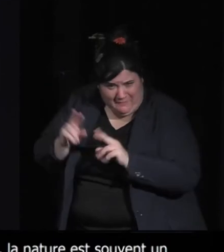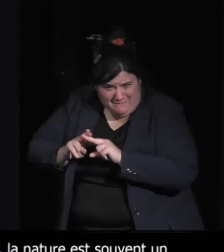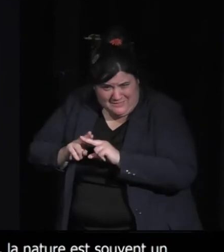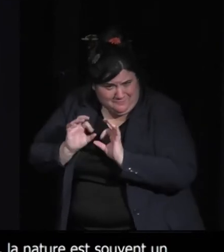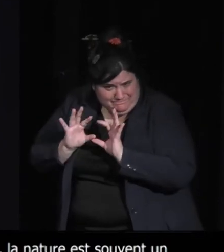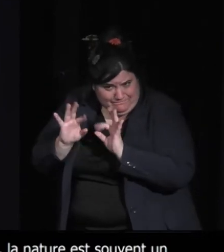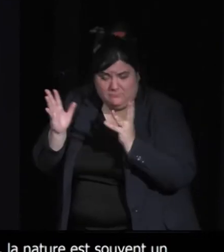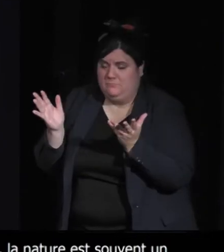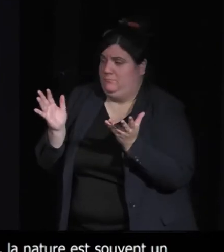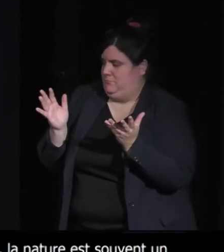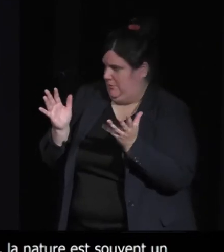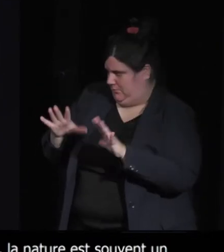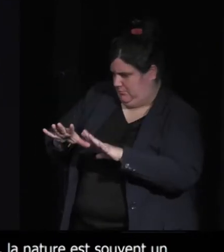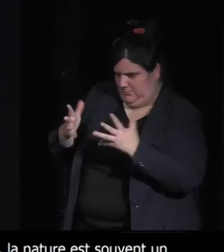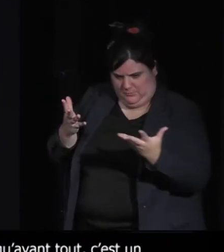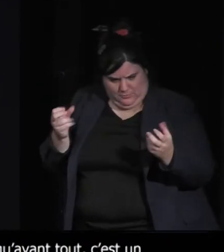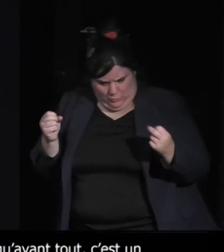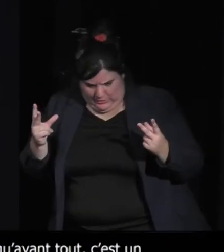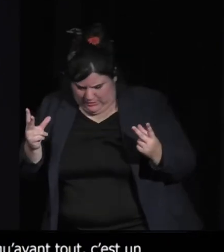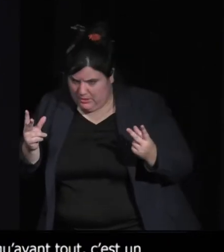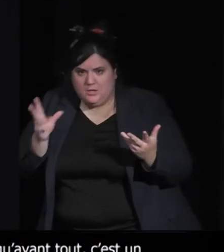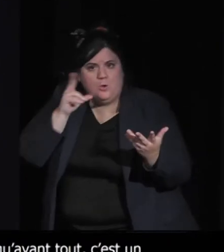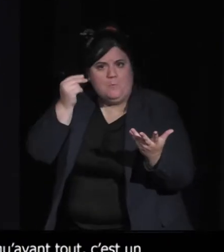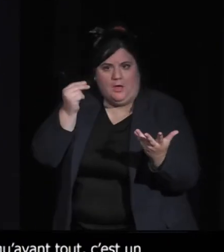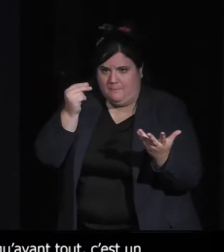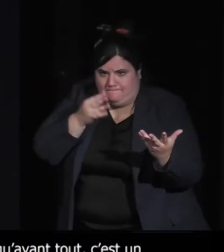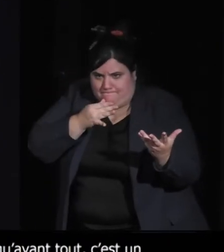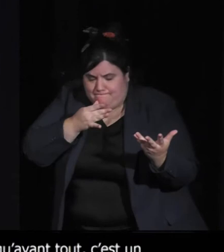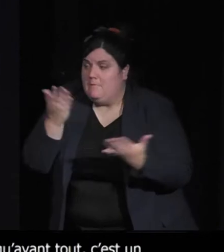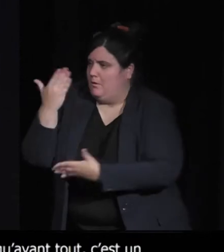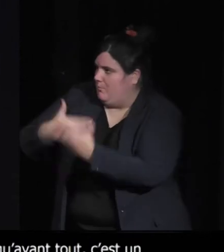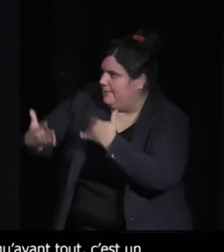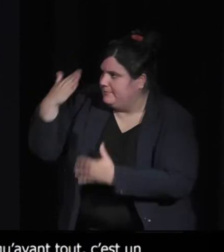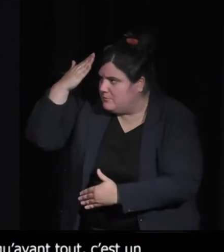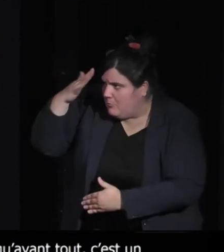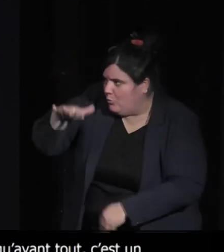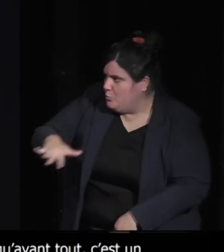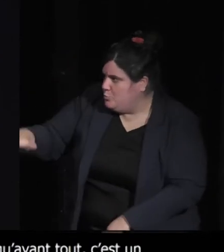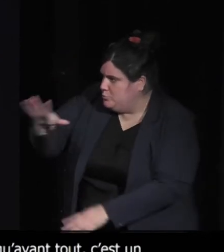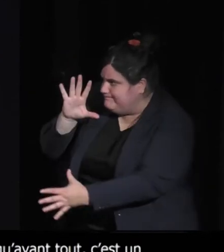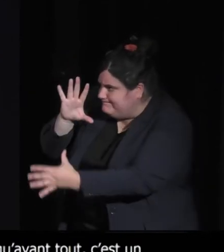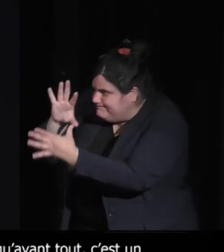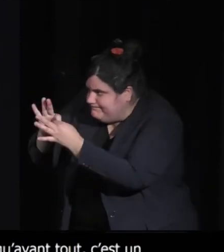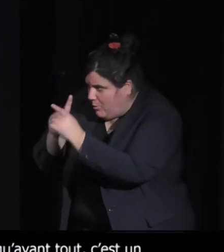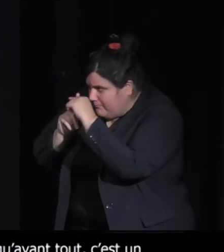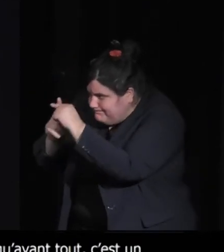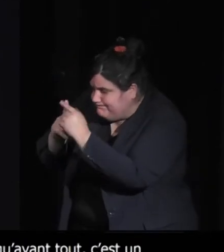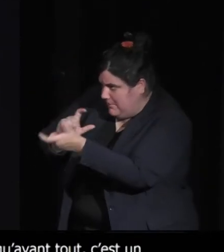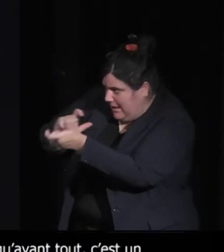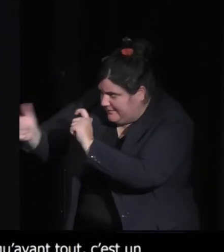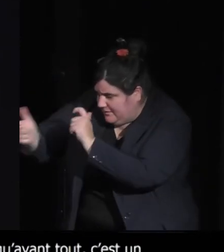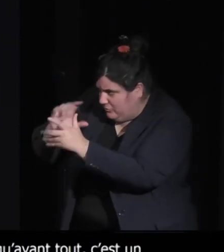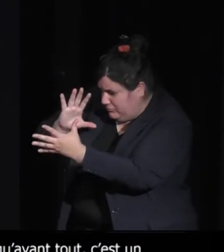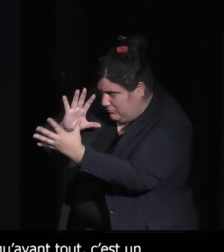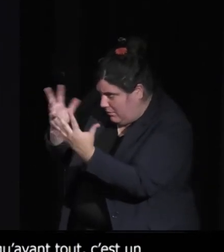donc, on est obligé de se focaliser sur les animaux et leurs interactions. Et ces interactions, fait, il un système